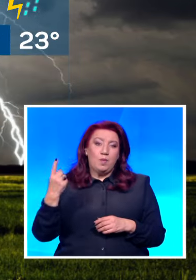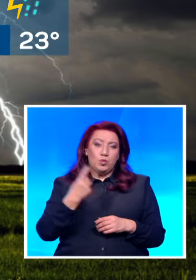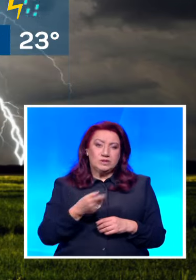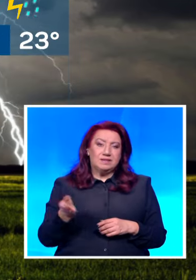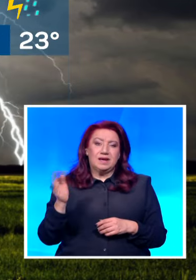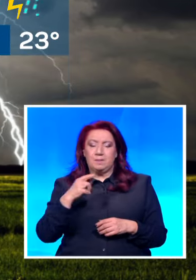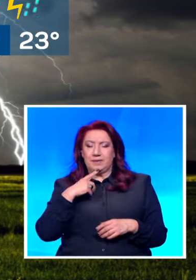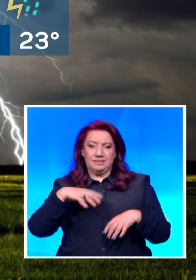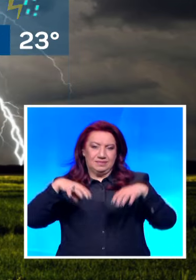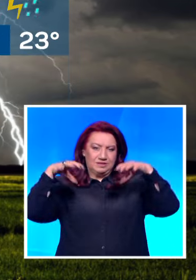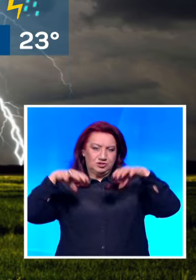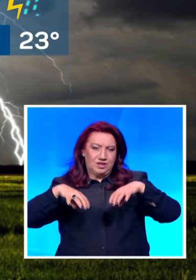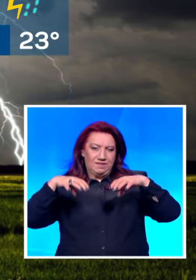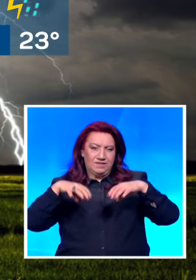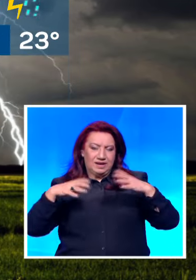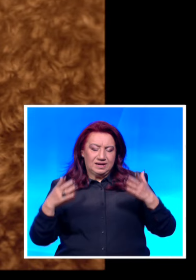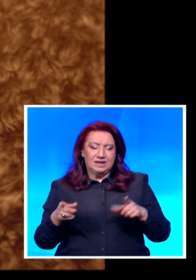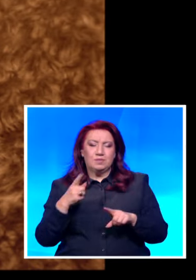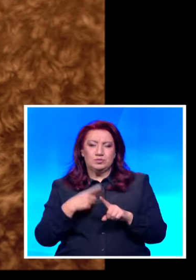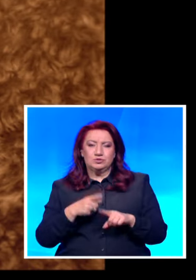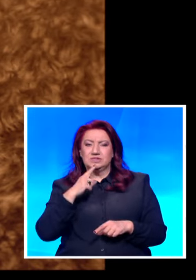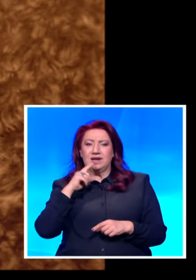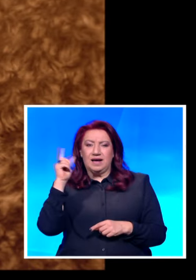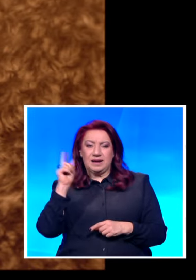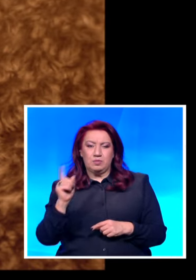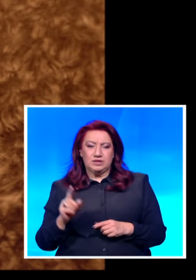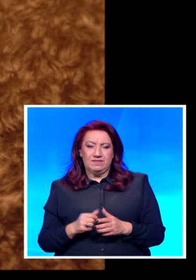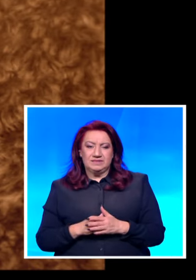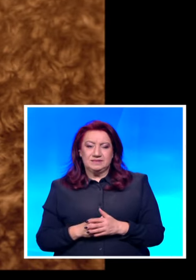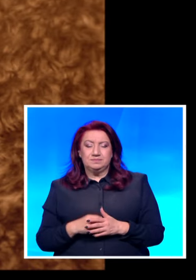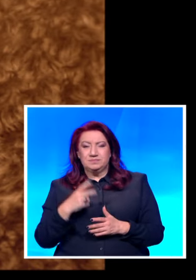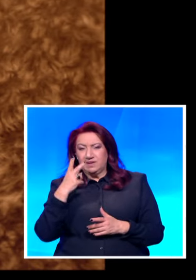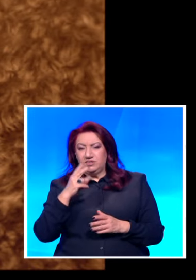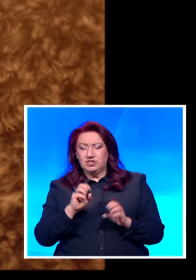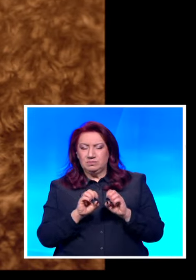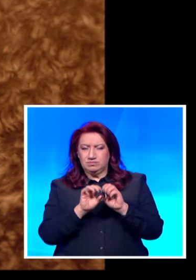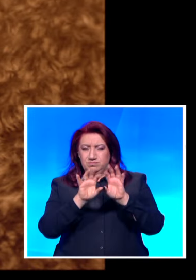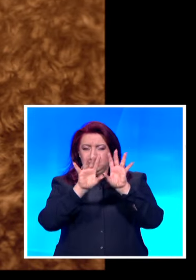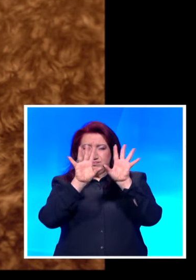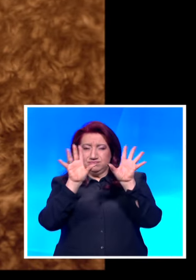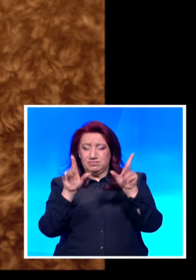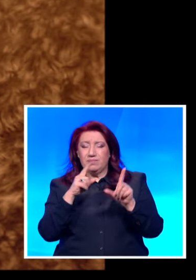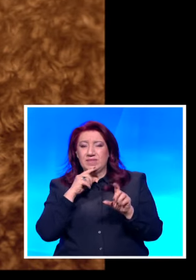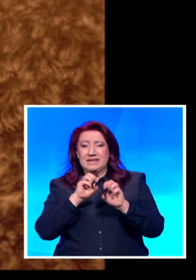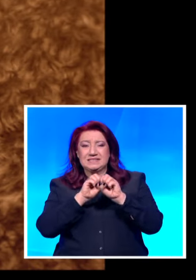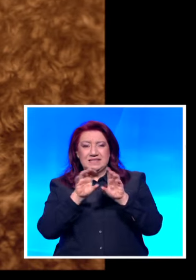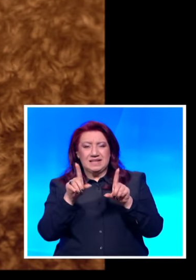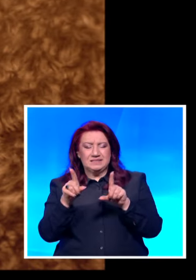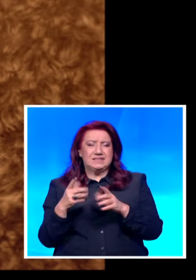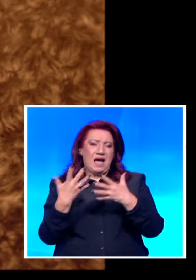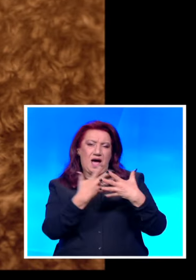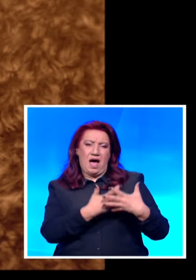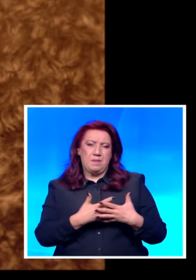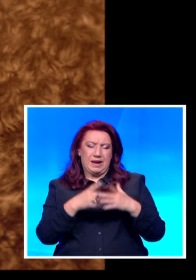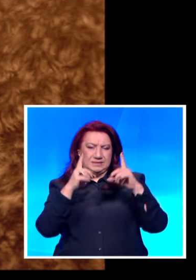Тогава има повишена вариатност за дъждове с грамотевици. Ето и изригванията на слънцето през обектива на американски астрофотограф